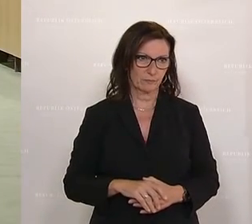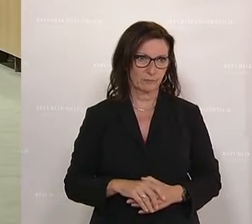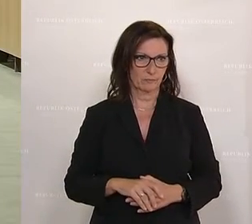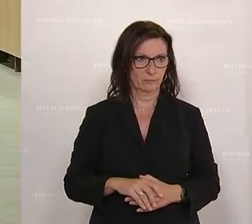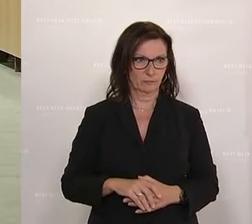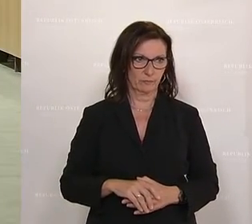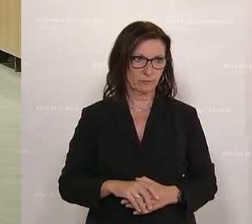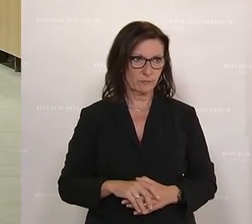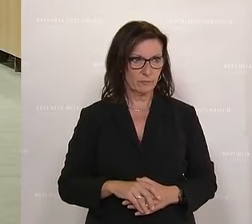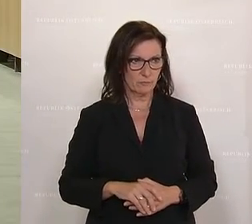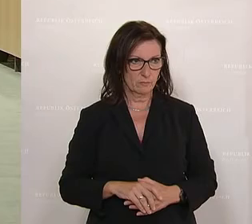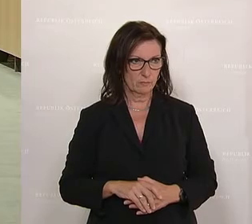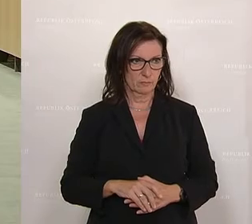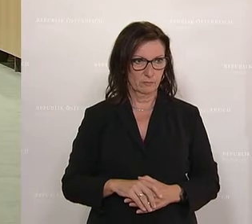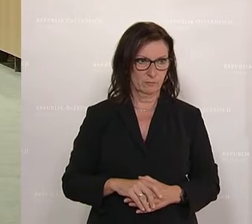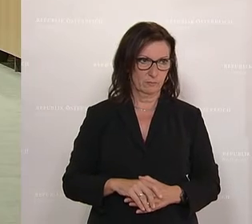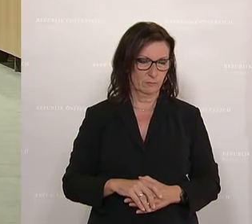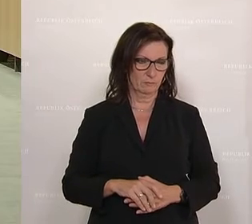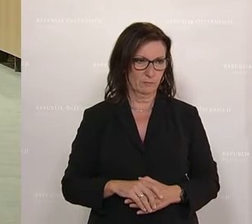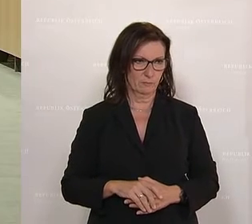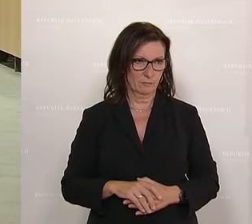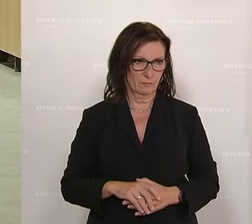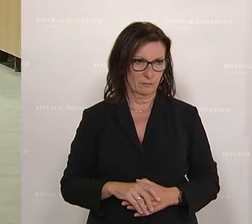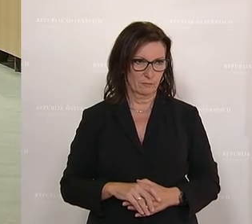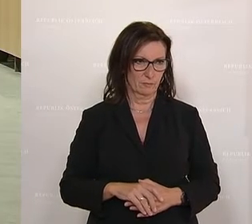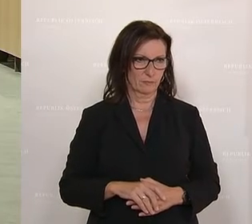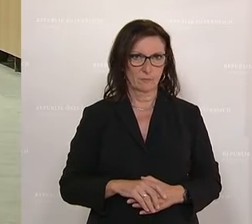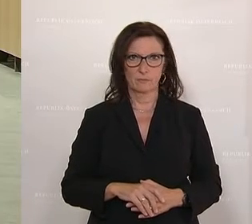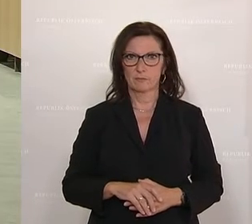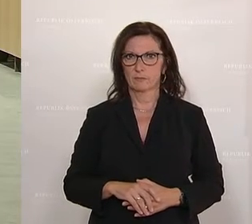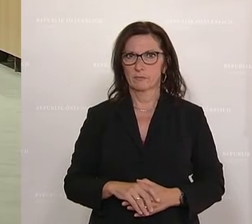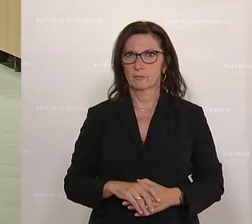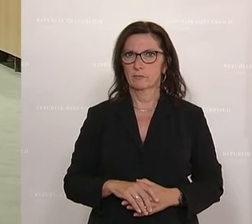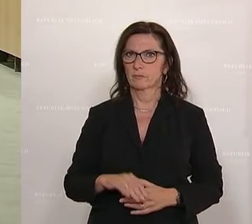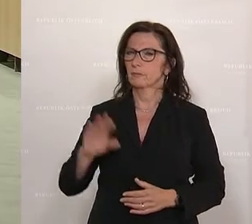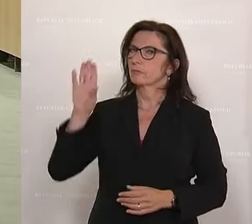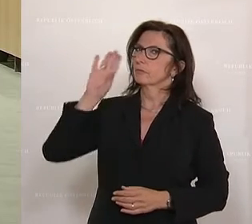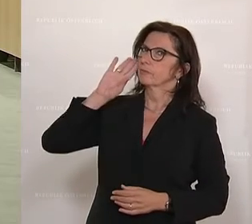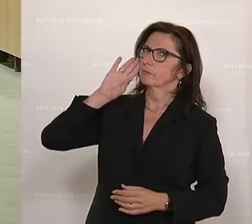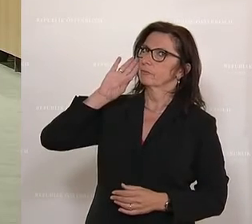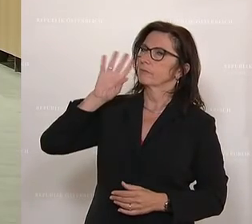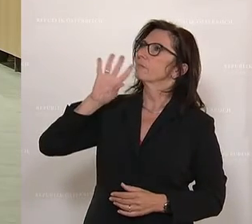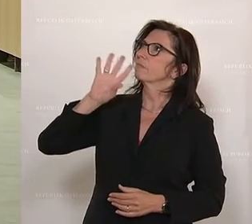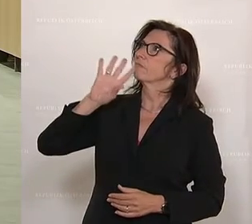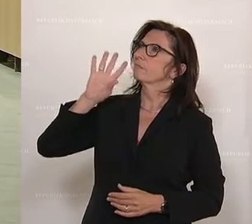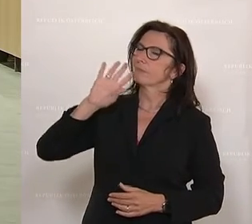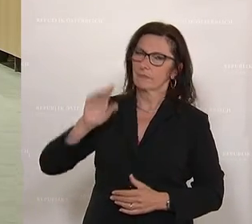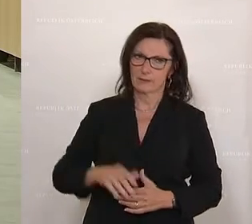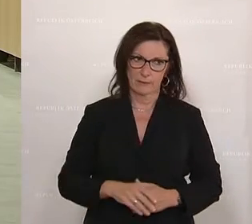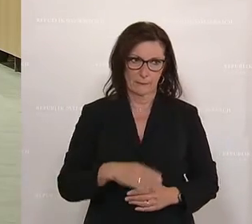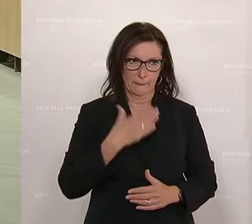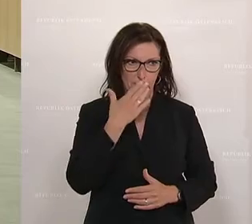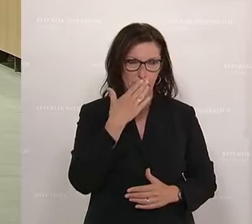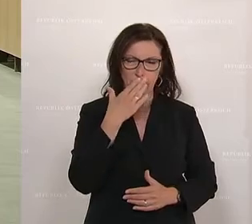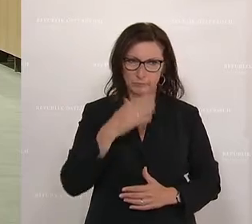Die Uhr bitte erst einschalten, weil nicht anfangen, ist ausgemacht. Ja, ich habe noch nicht